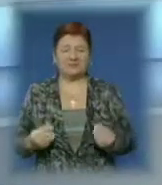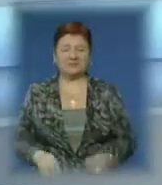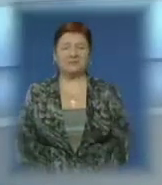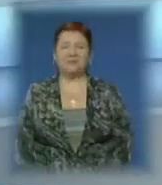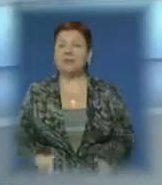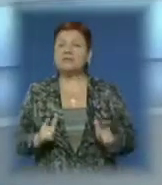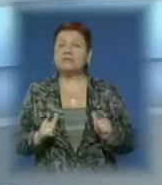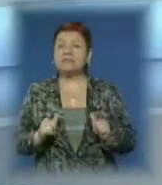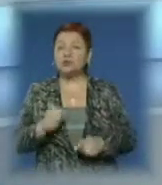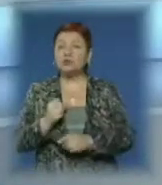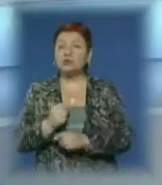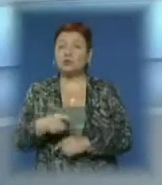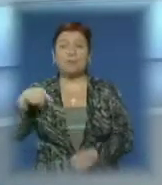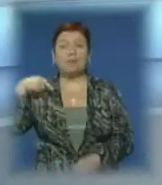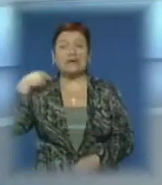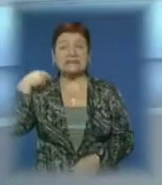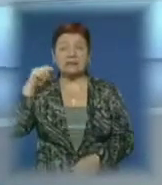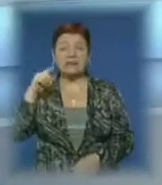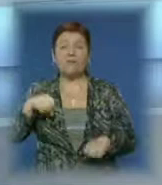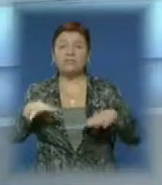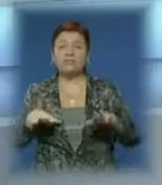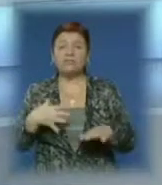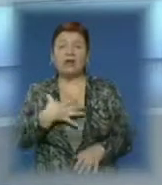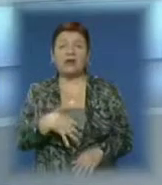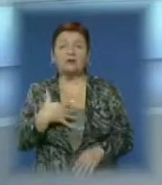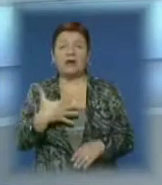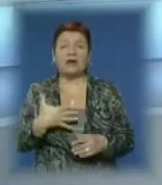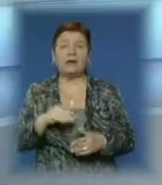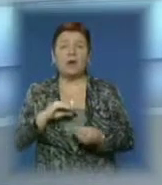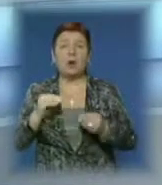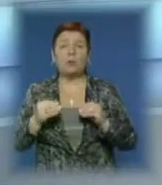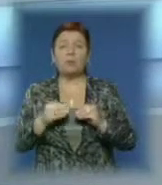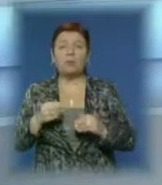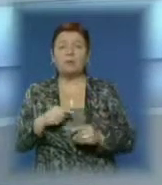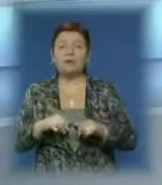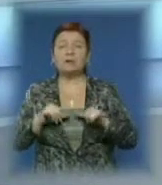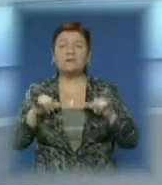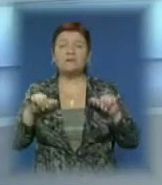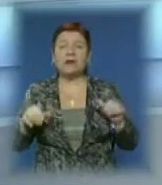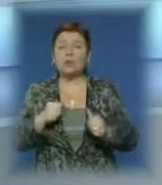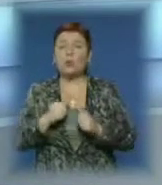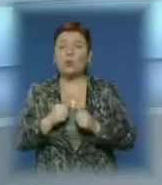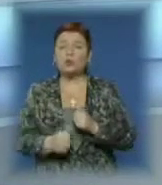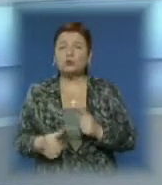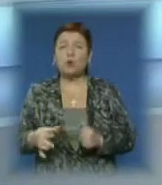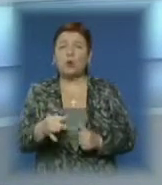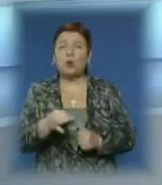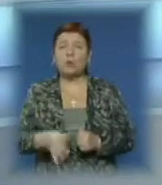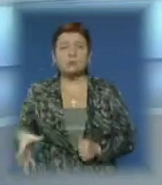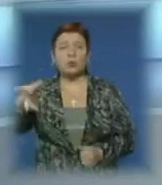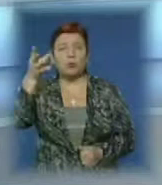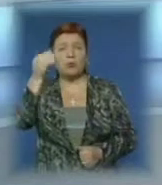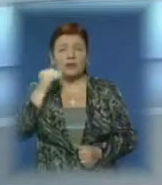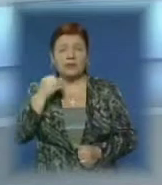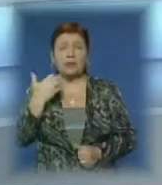Згідно з дорученнями президента щодо вирішення актуальних проблем у регіонах, економічно розвивати кожну область слід з урахуванням